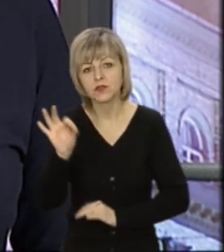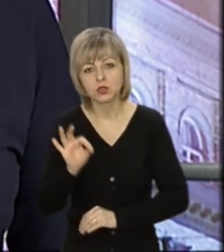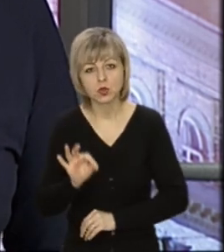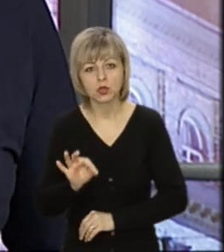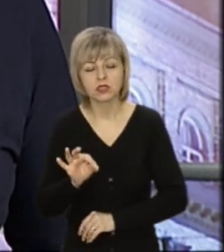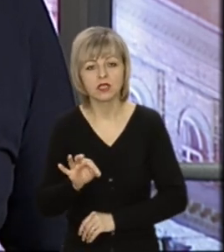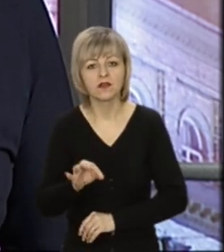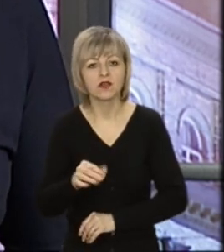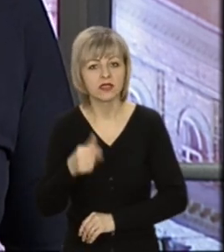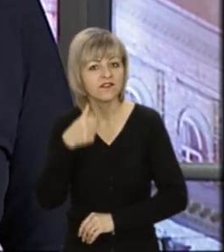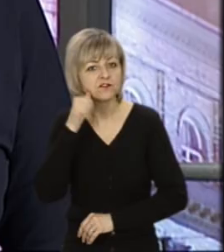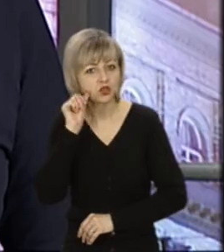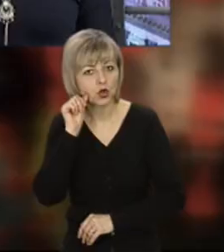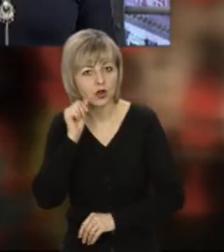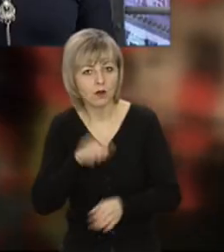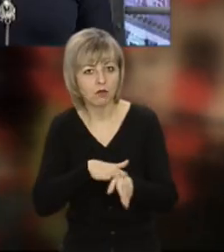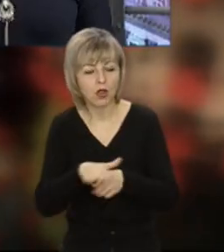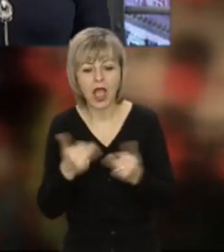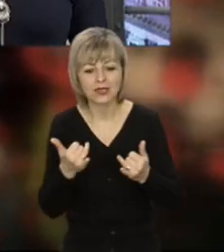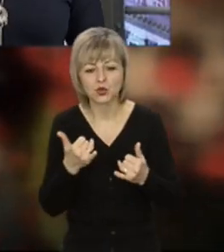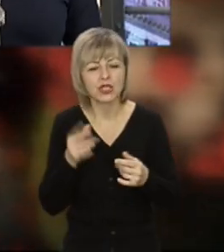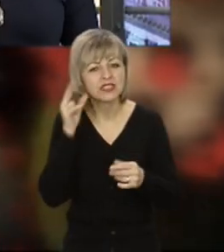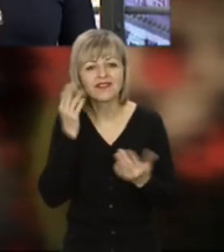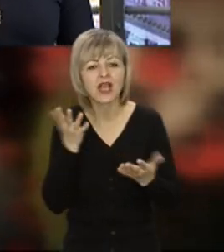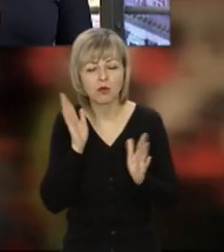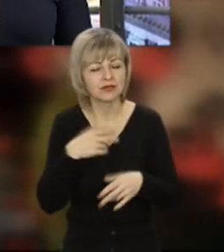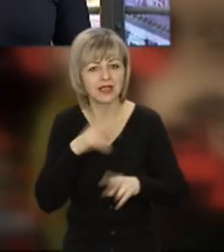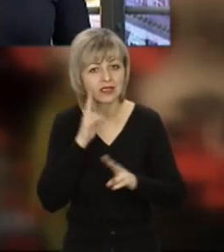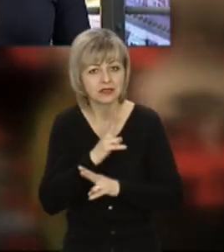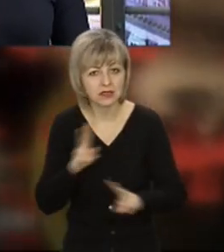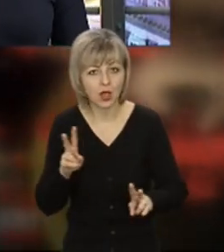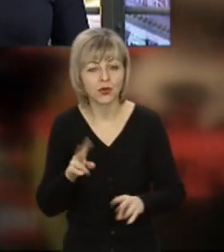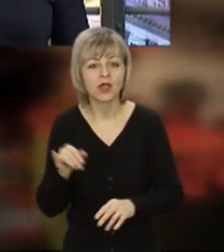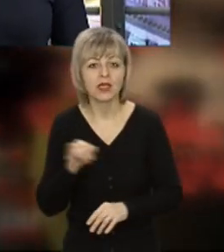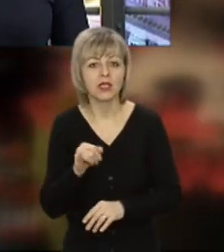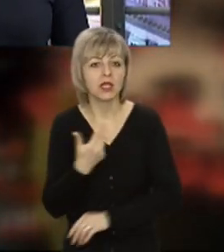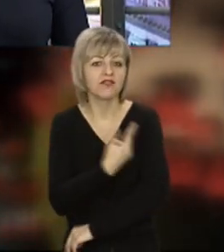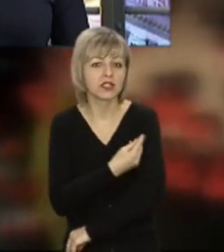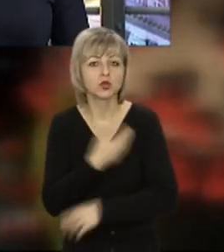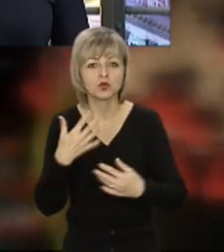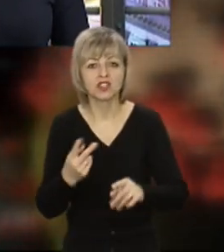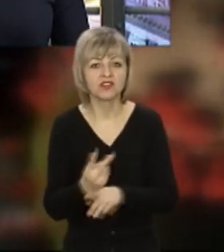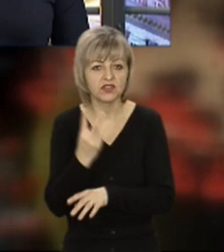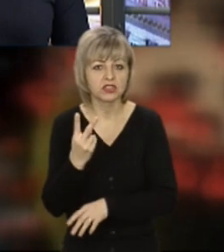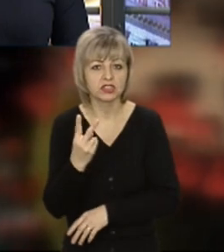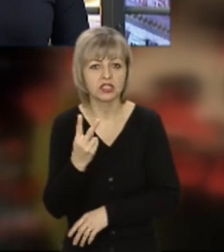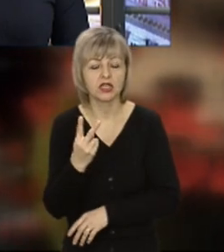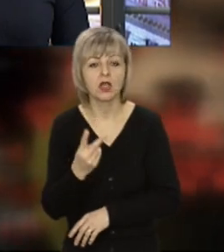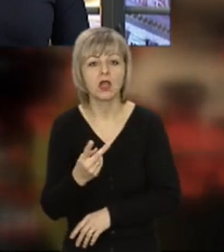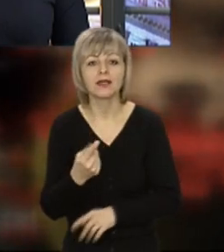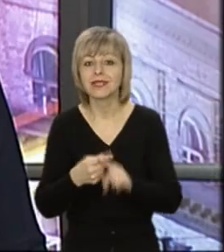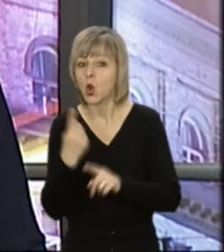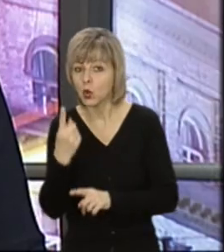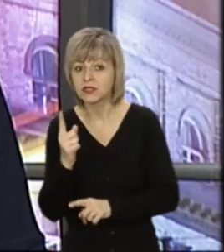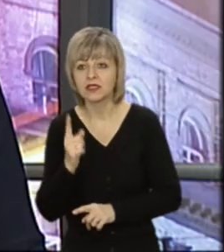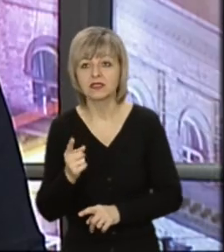На вчорашній день, сьогодні, я вже не знаю, які цифри в нас буде. І нас вакциновували вже двома дозами. Це одною